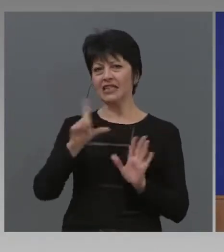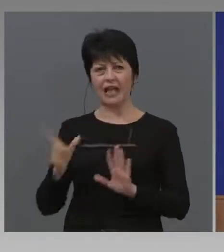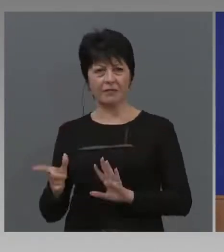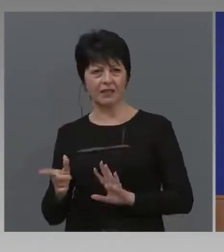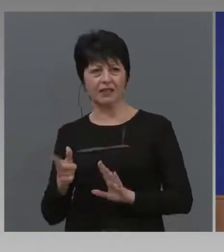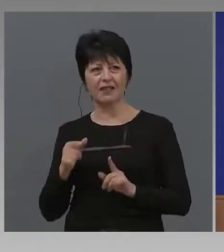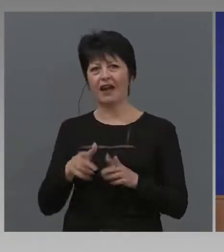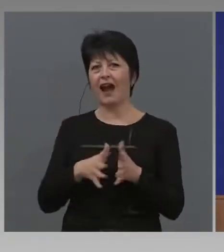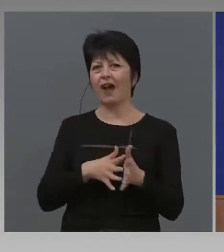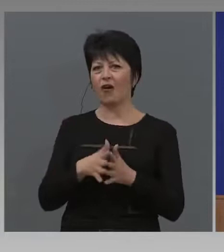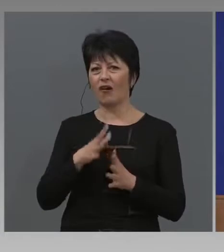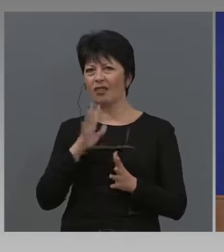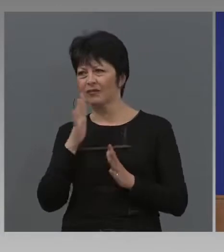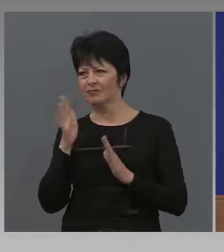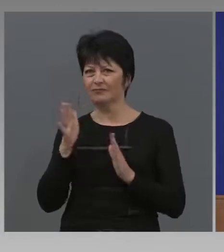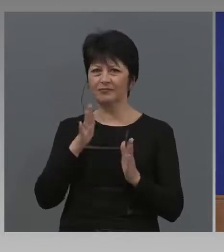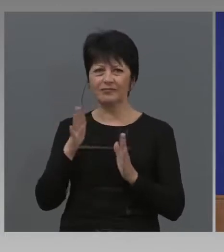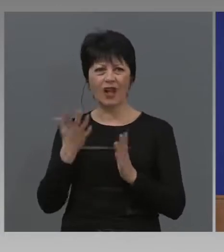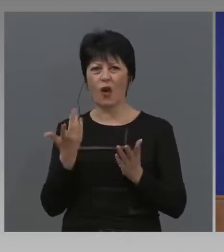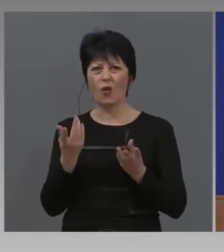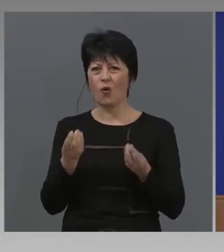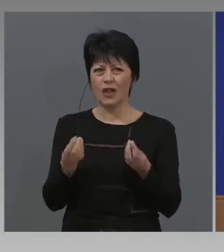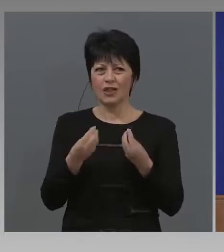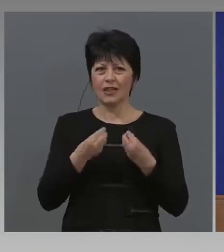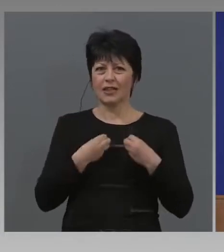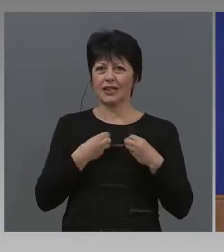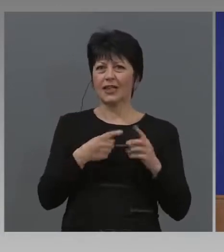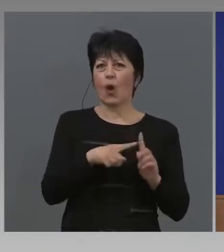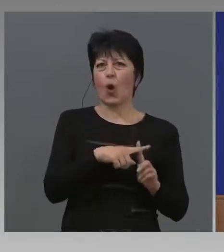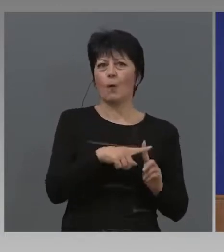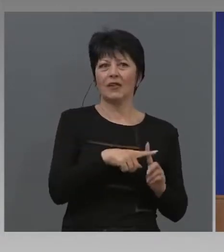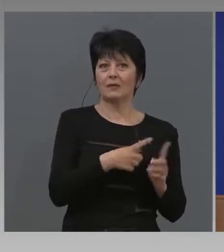подлъгват хората. Кое дава оптимизъм днеска? Кое?